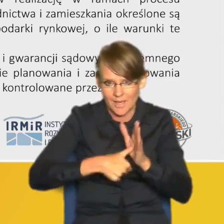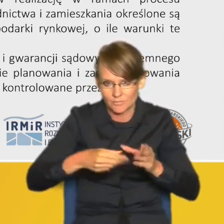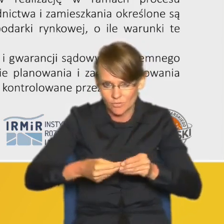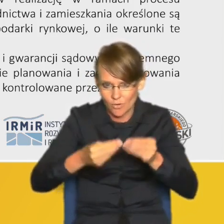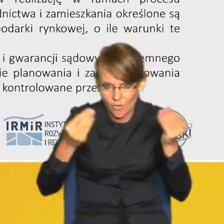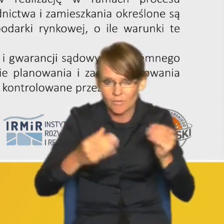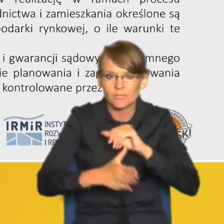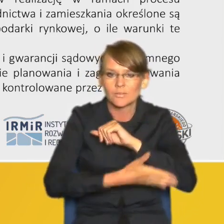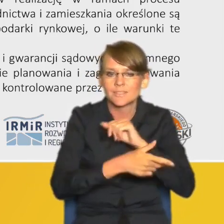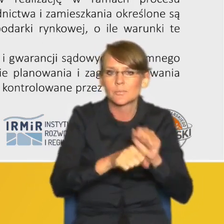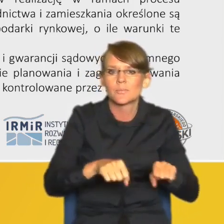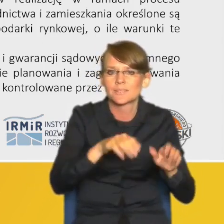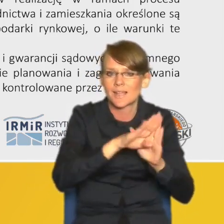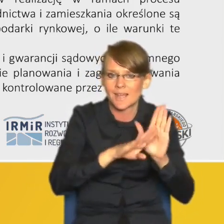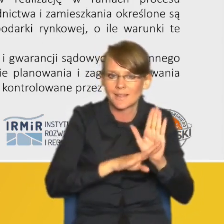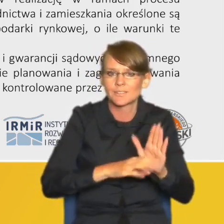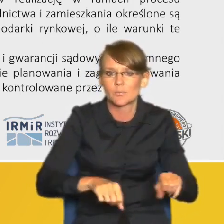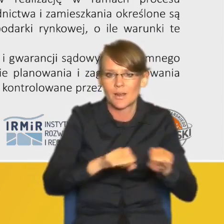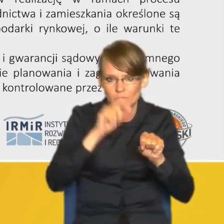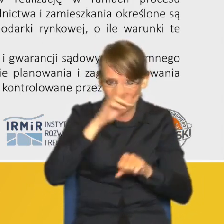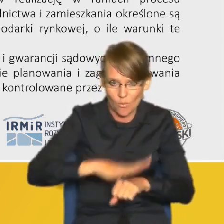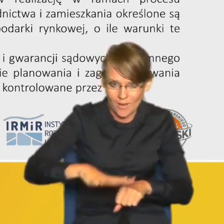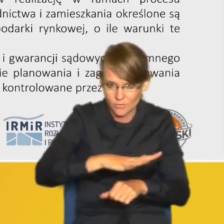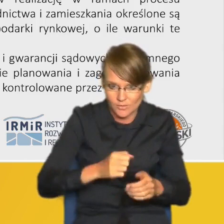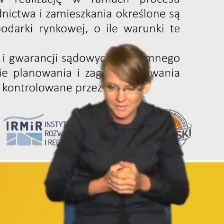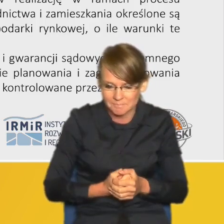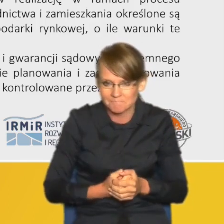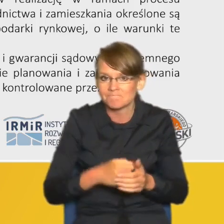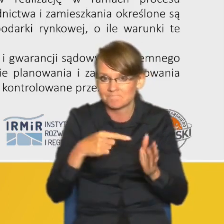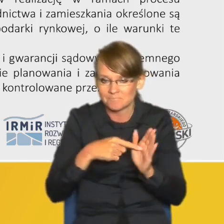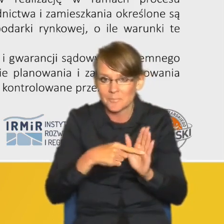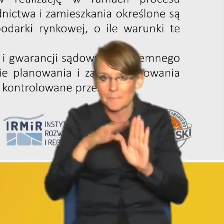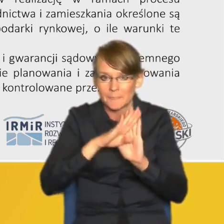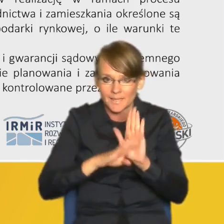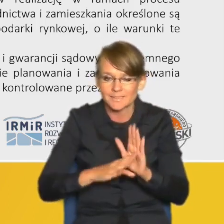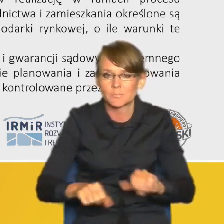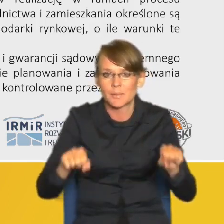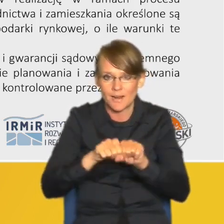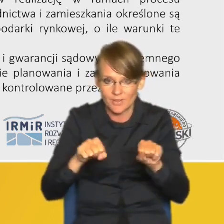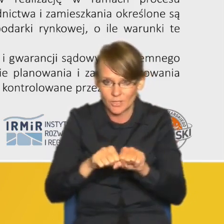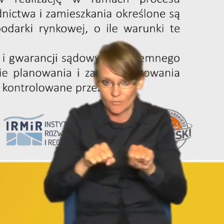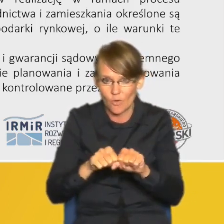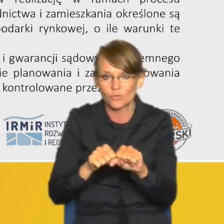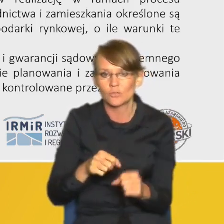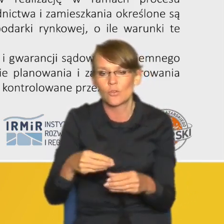społecznej i ta zasada sprawiedliwości urbanistycznej ma pewne aspekty które dają możliwość